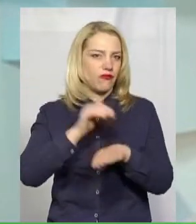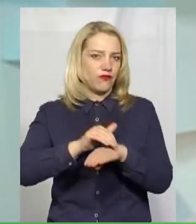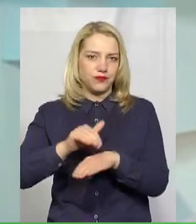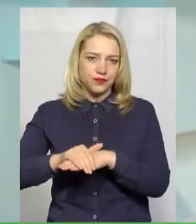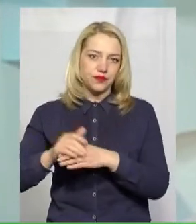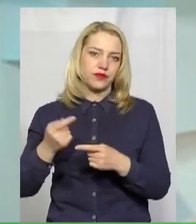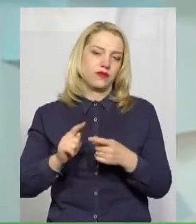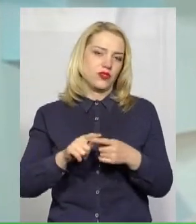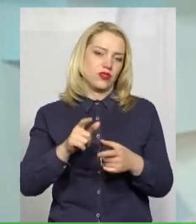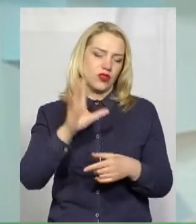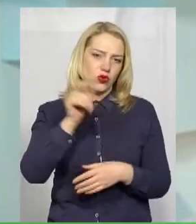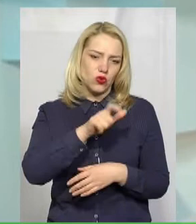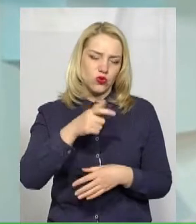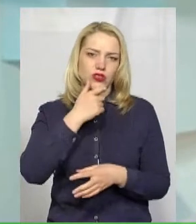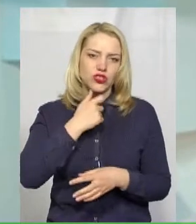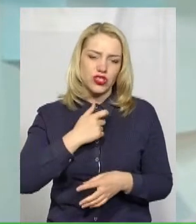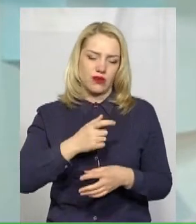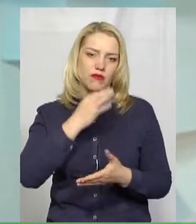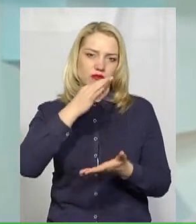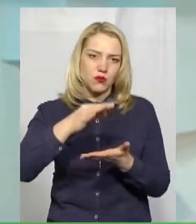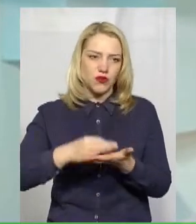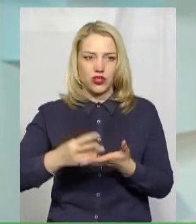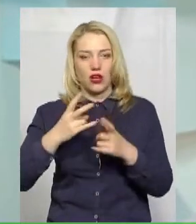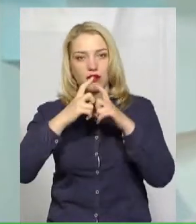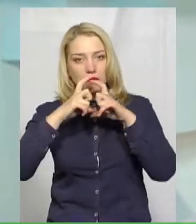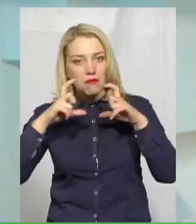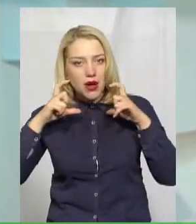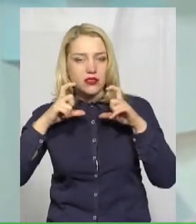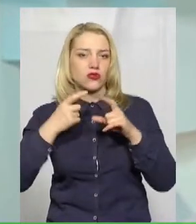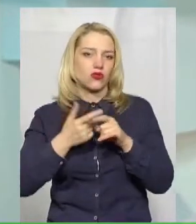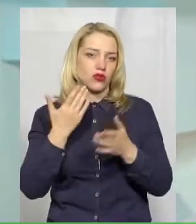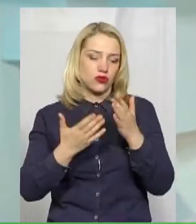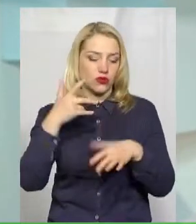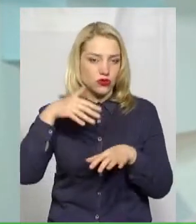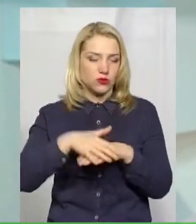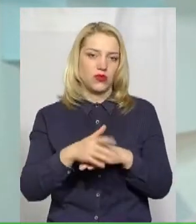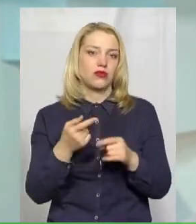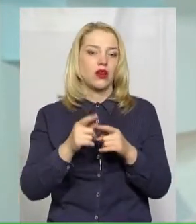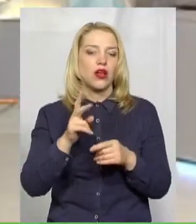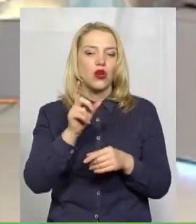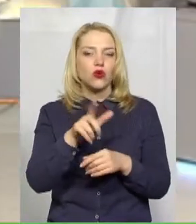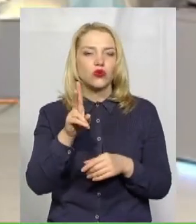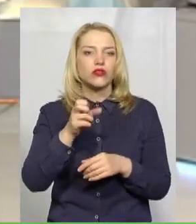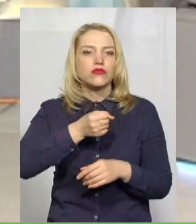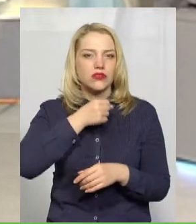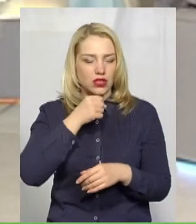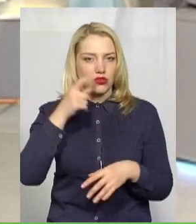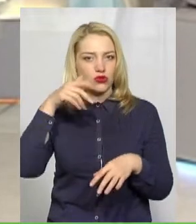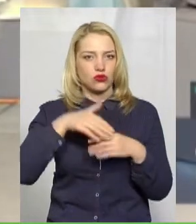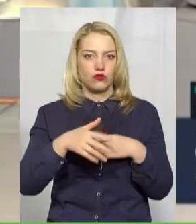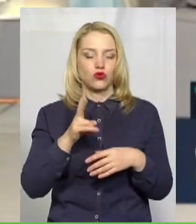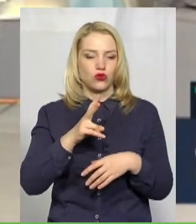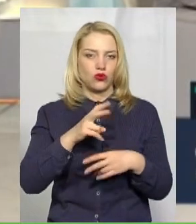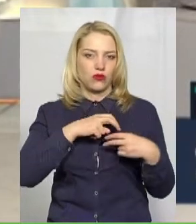чемні та відповідальні люди, одягають маску, якщо їм і потрібно вийти в магазин, тому що вони розуміють, що вони в групі ризику перебувають, до них